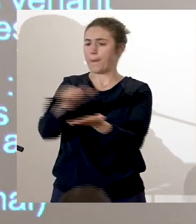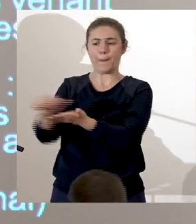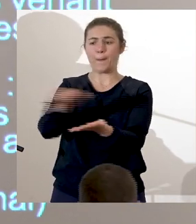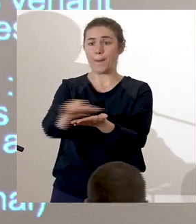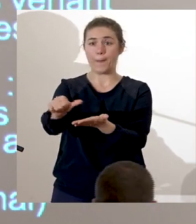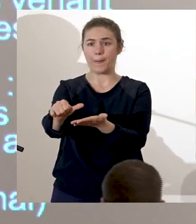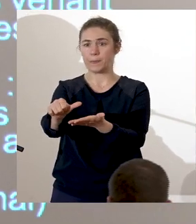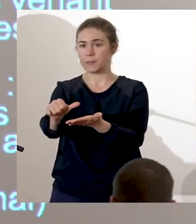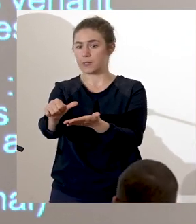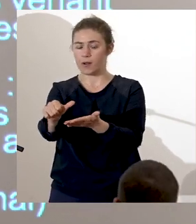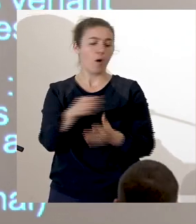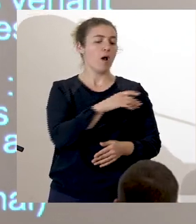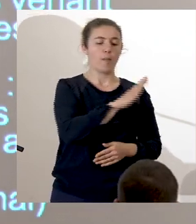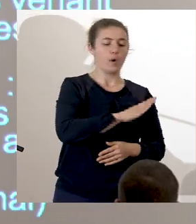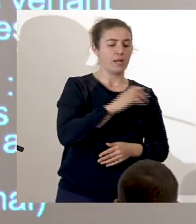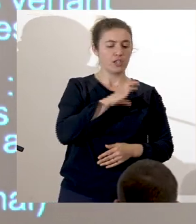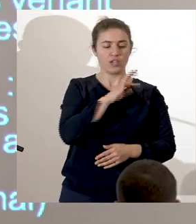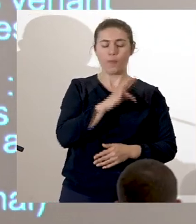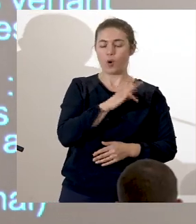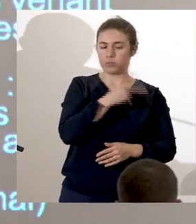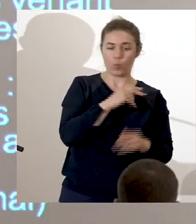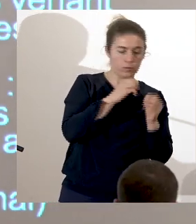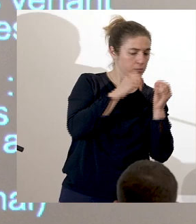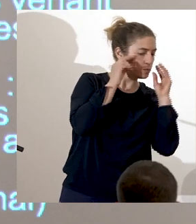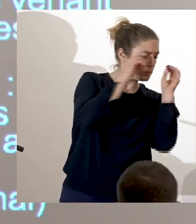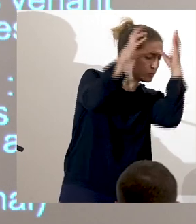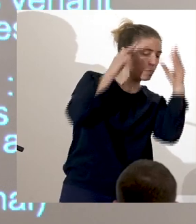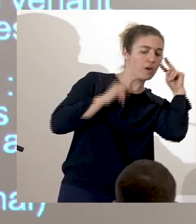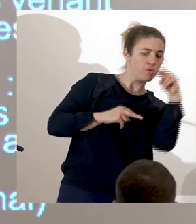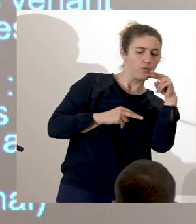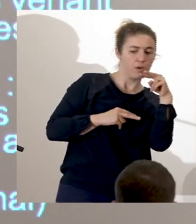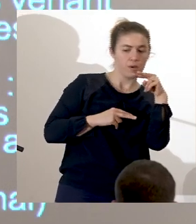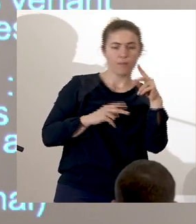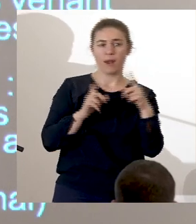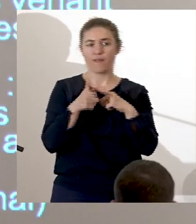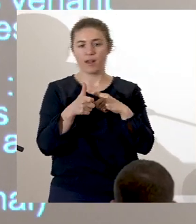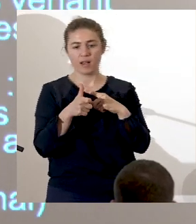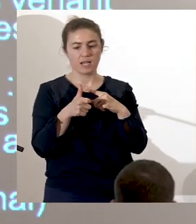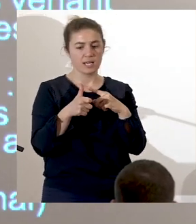des baoulées et des tchamans, se traduit par leur état psychologique.